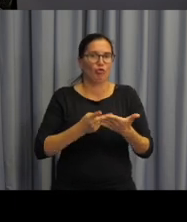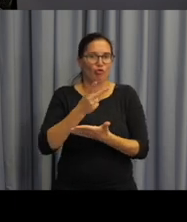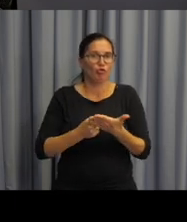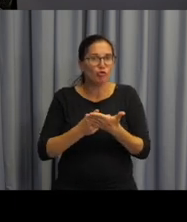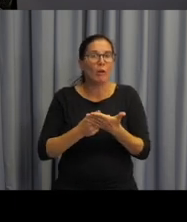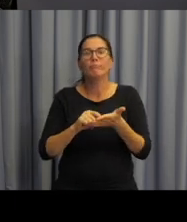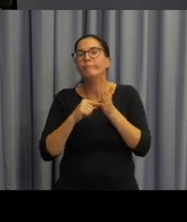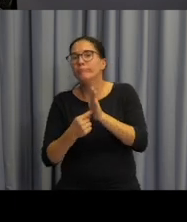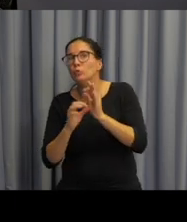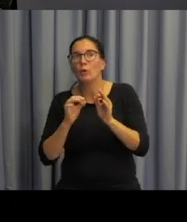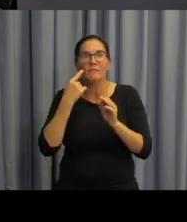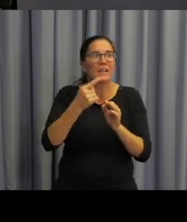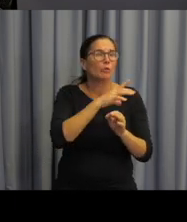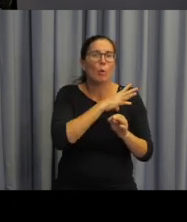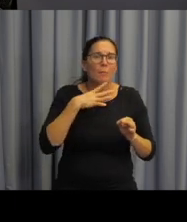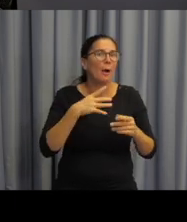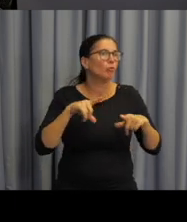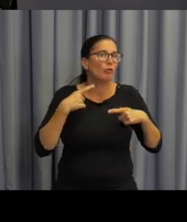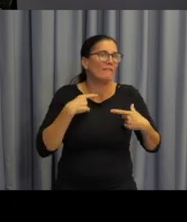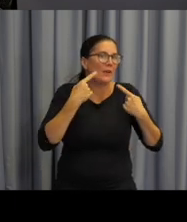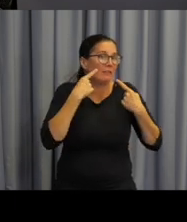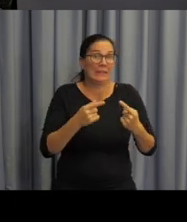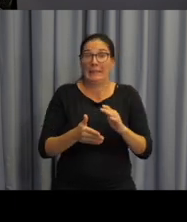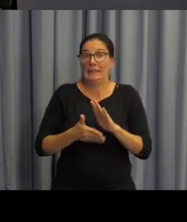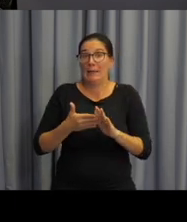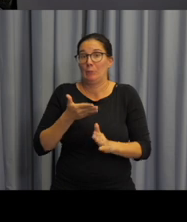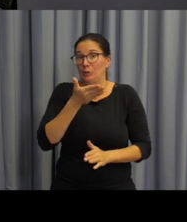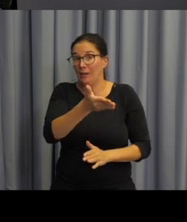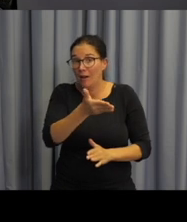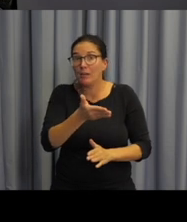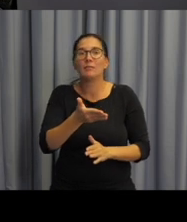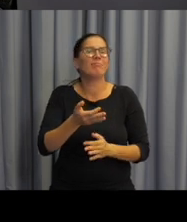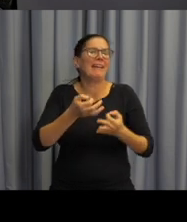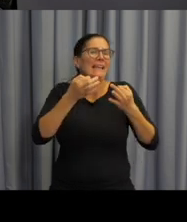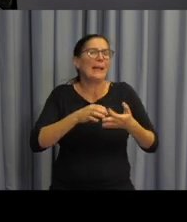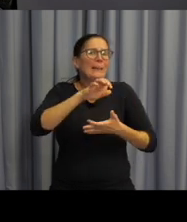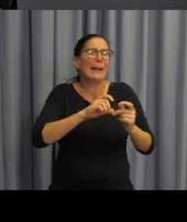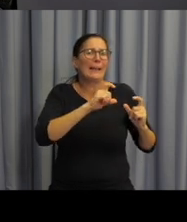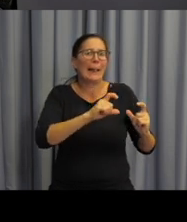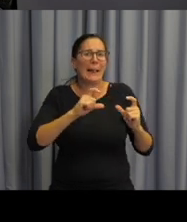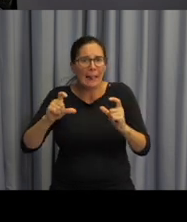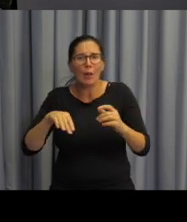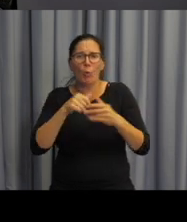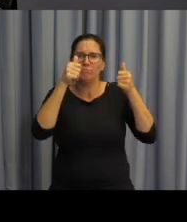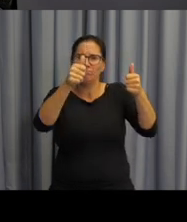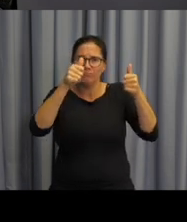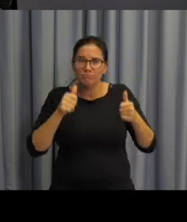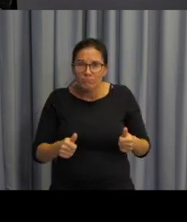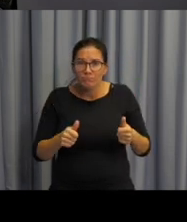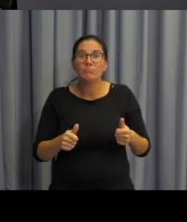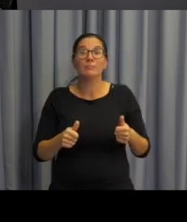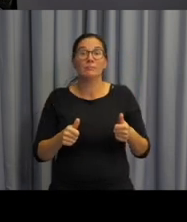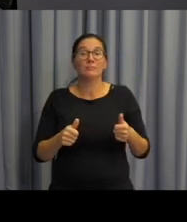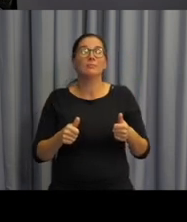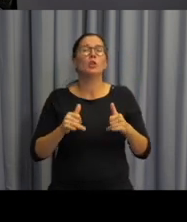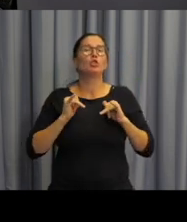kterými se setkávají v běžném životě. Tady konkrétně vidíme jednoduché textíčky, vývěsné tabule, kdy